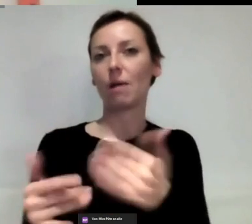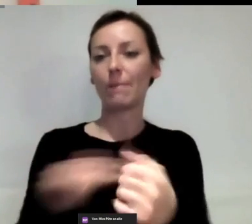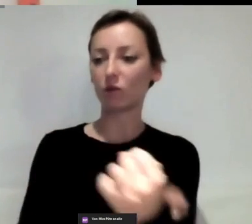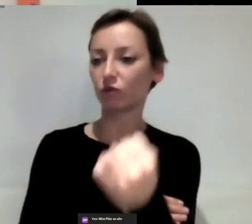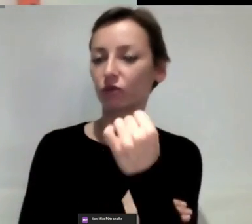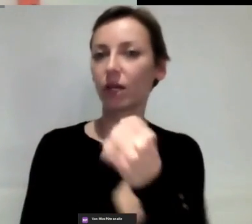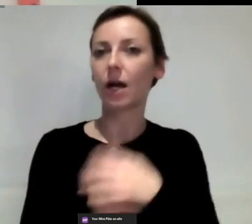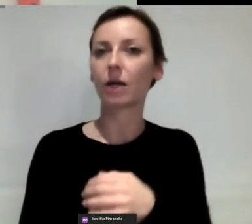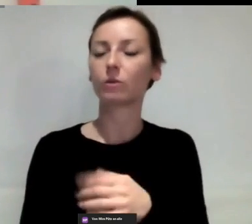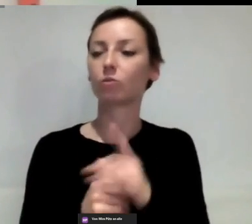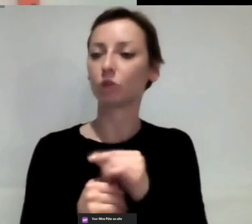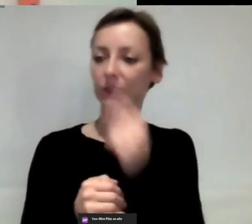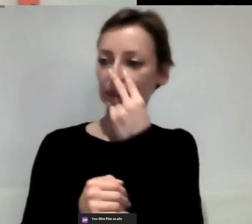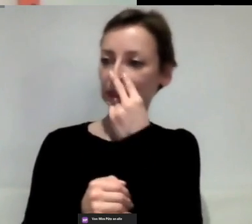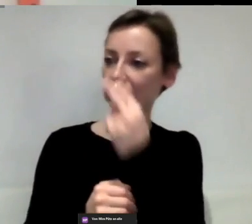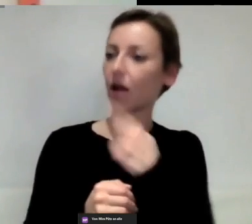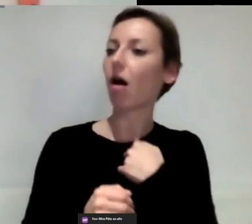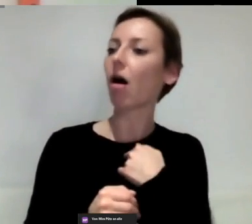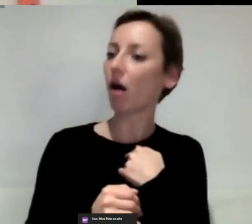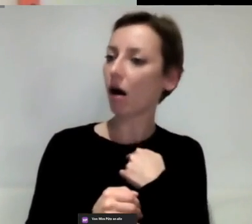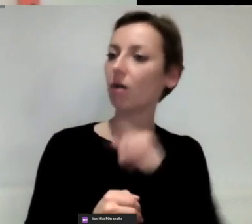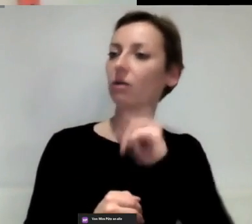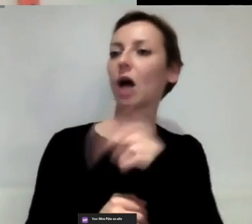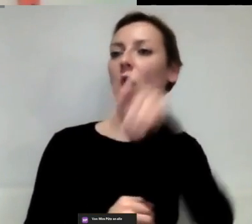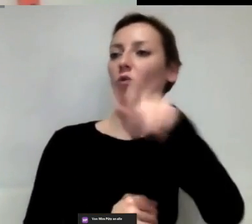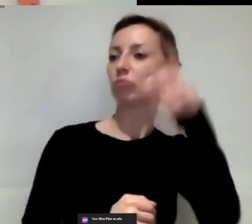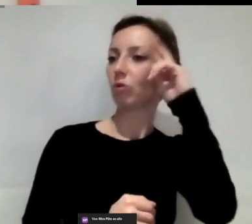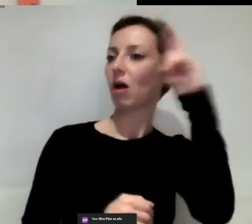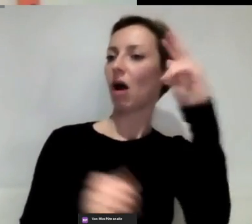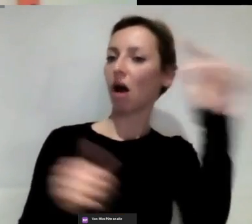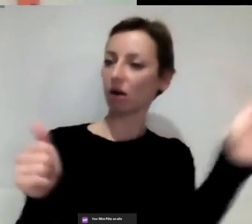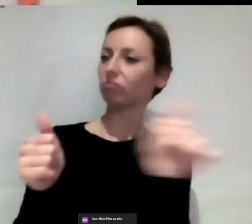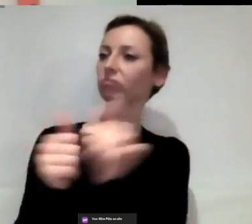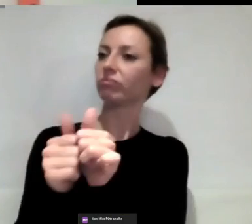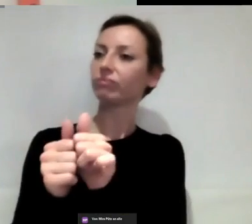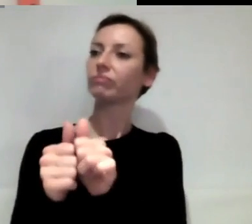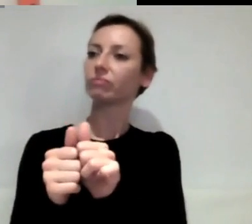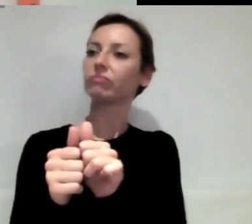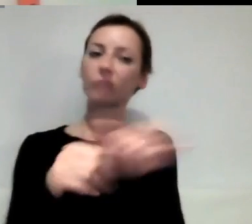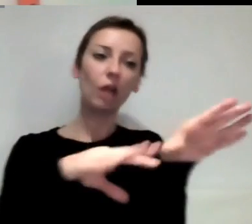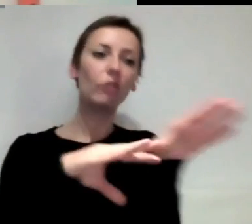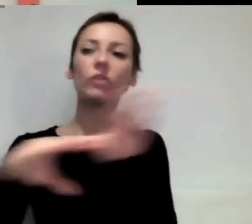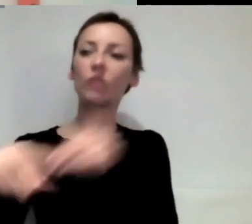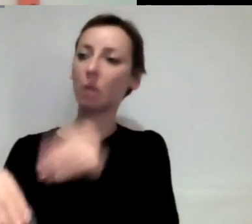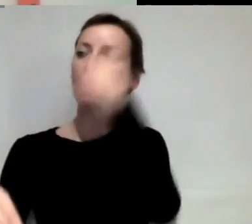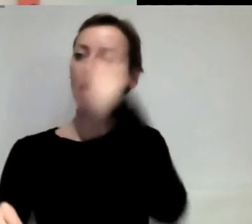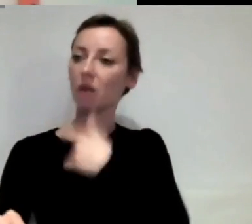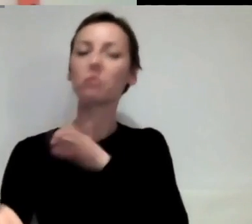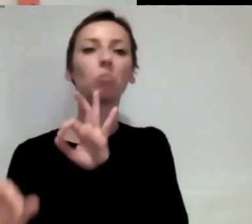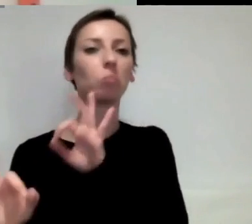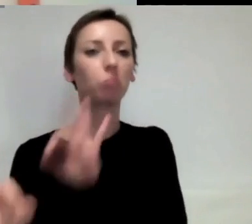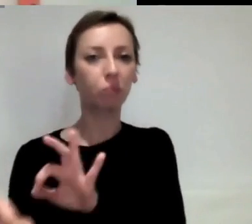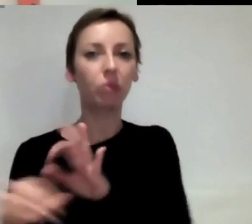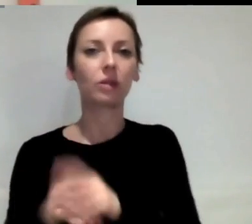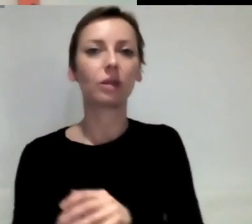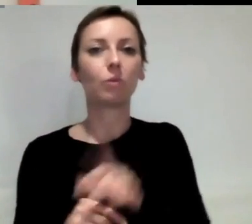Bürgerrat. Also das ist natürlich eine gewisse Bedingung dabei, dass dann die Empfehlungen von dem BürgerInnenrat tatsächlich irgendwo